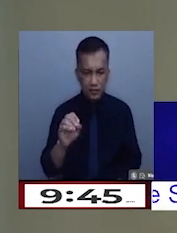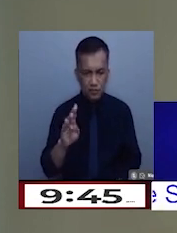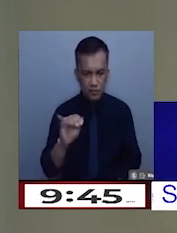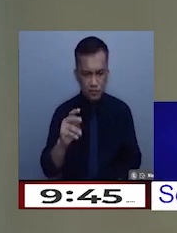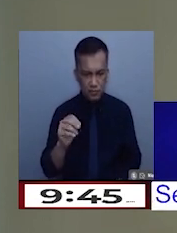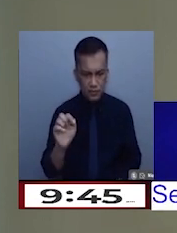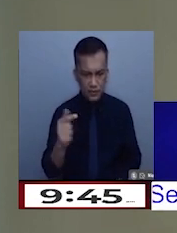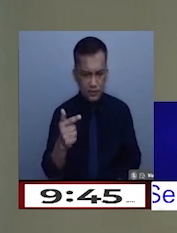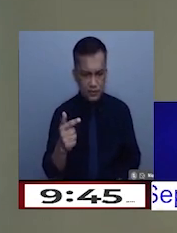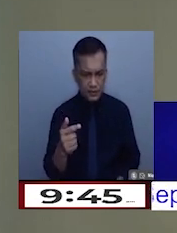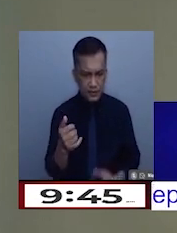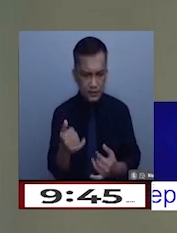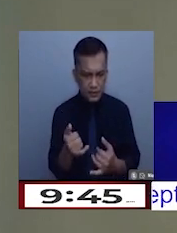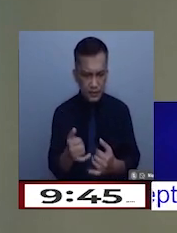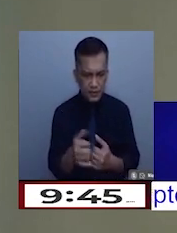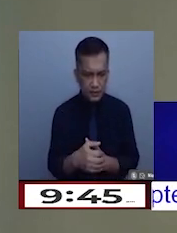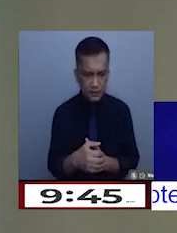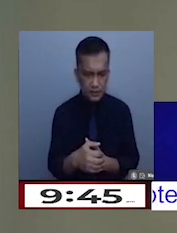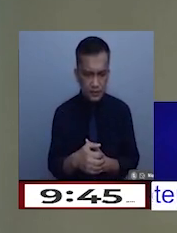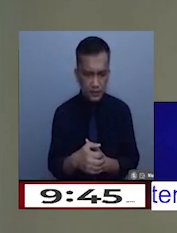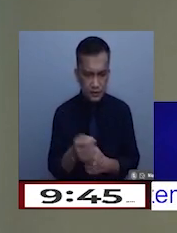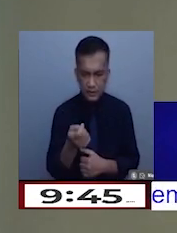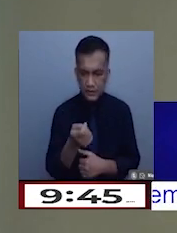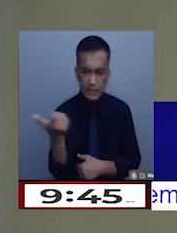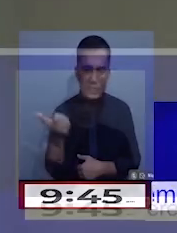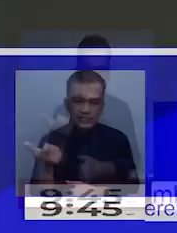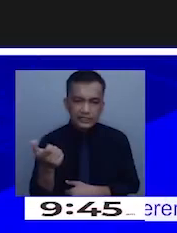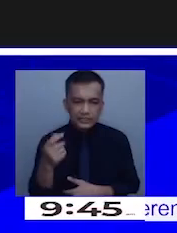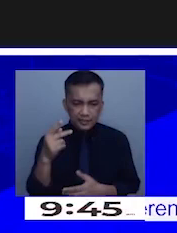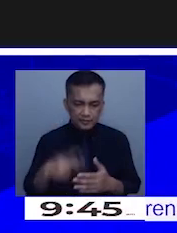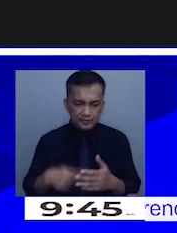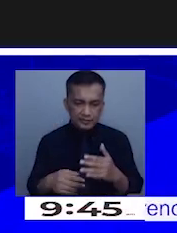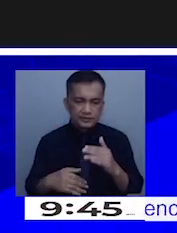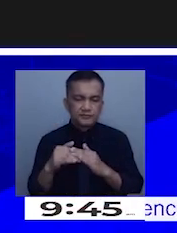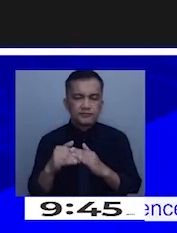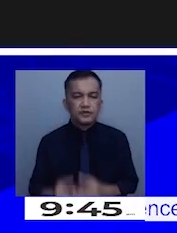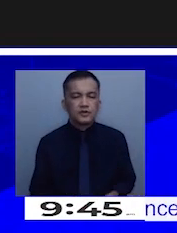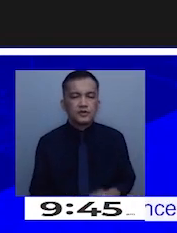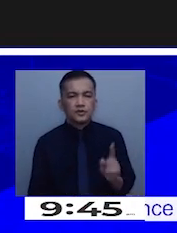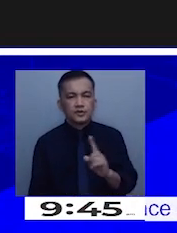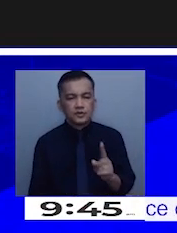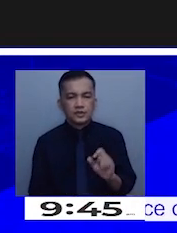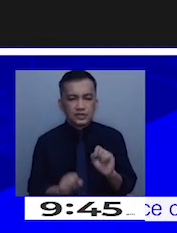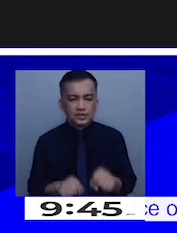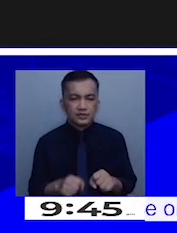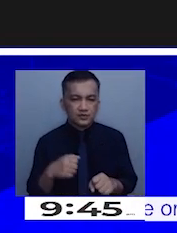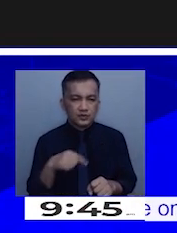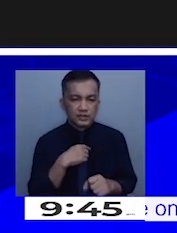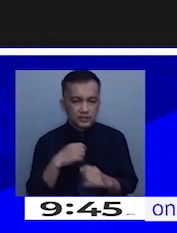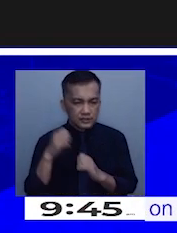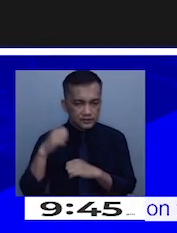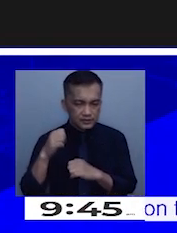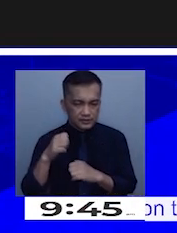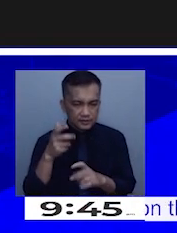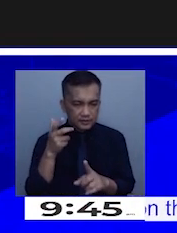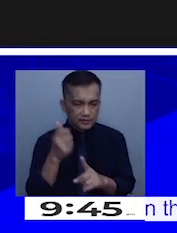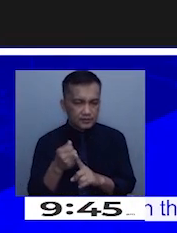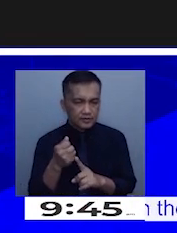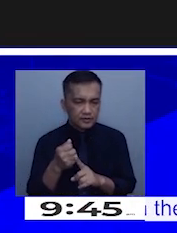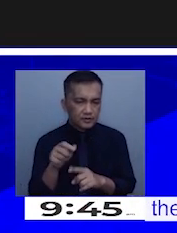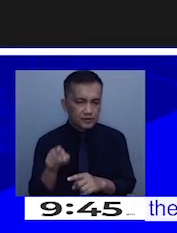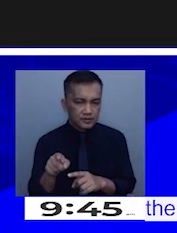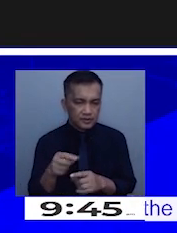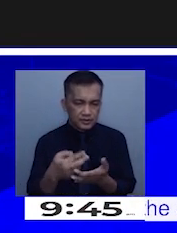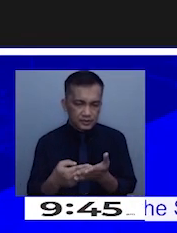Sir, ngayong nilift na yung price cap naman, what can we expect will the impact be on